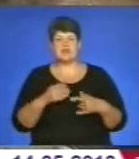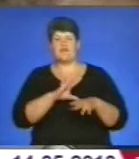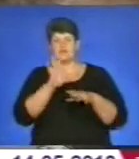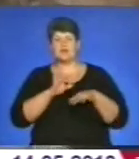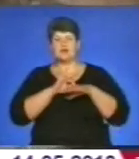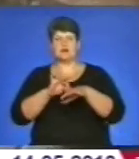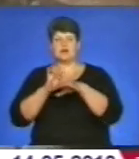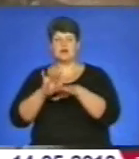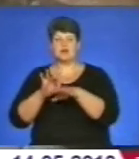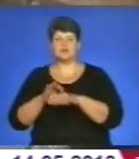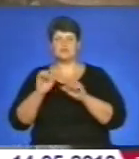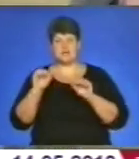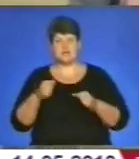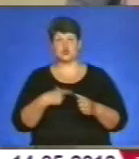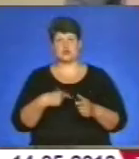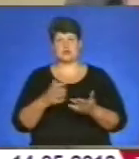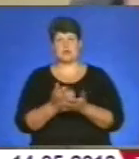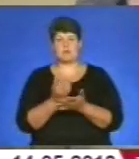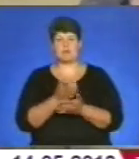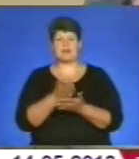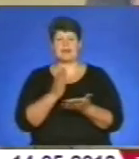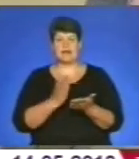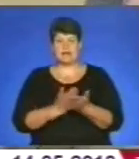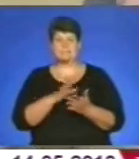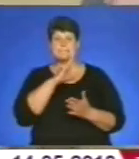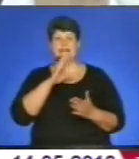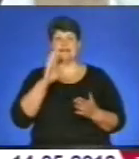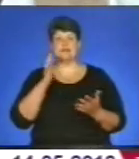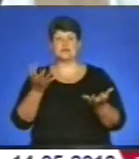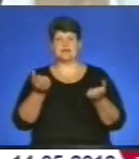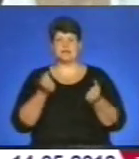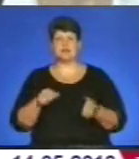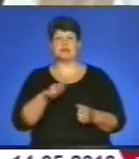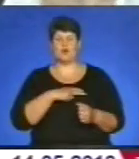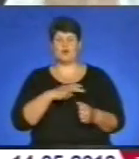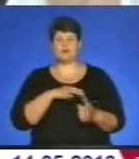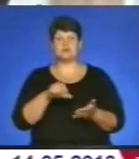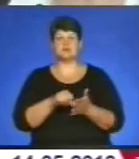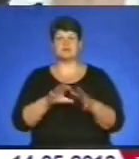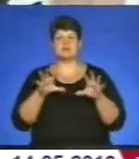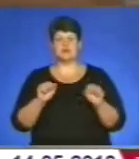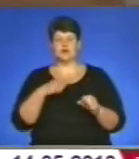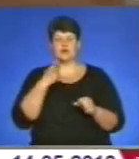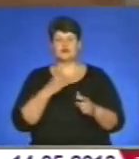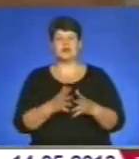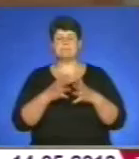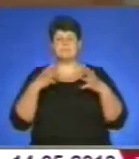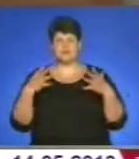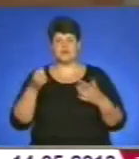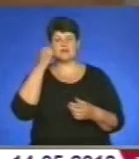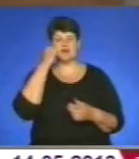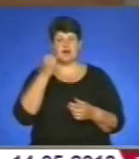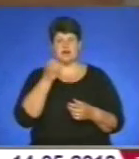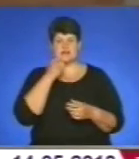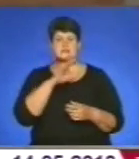щоб я колись собі міг зробити на хліб. Матері, які отримали нагороди від представників влади, кажуть, що найбільшою вдячністю за недоспані ночі і